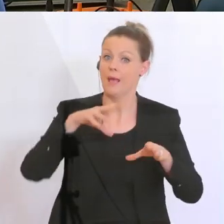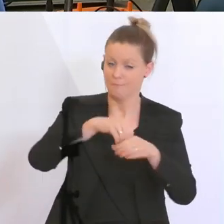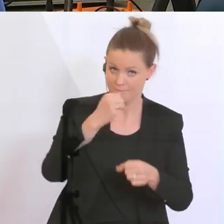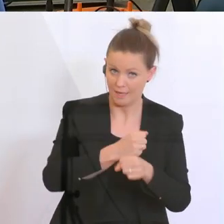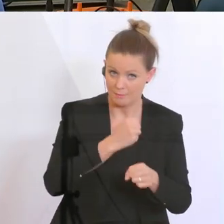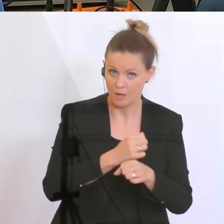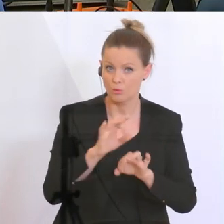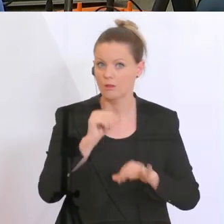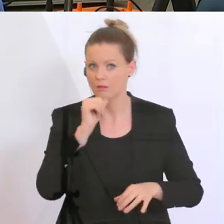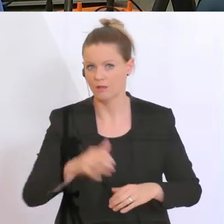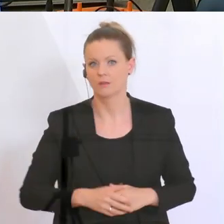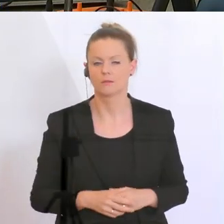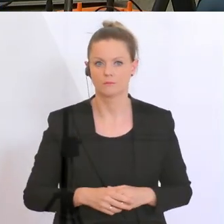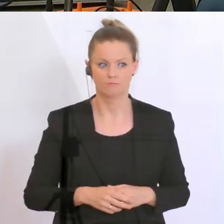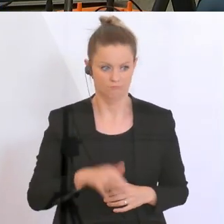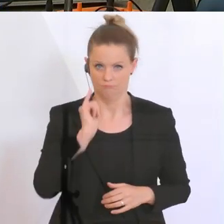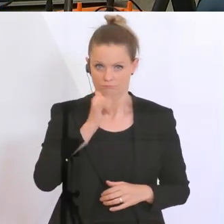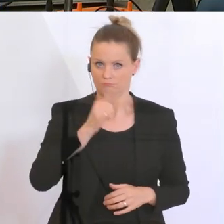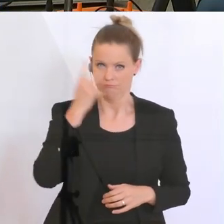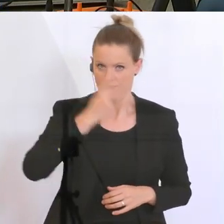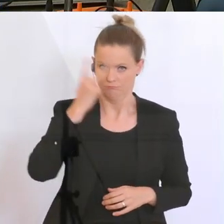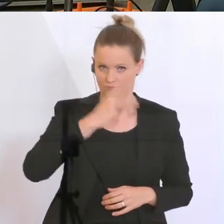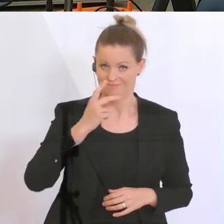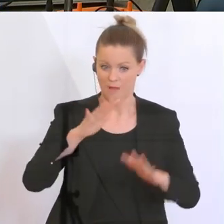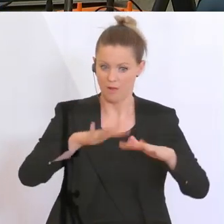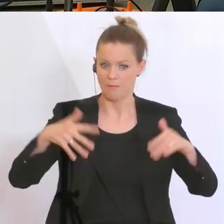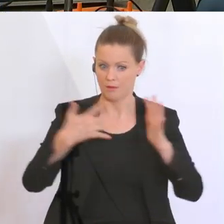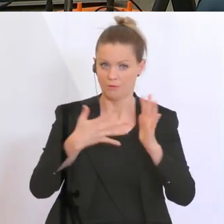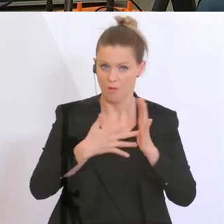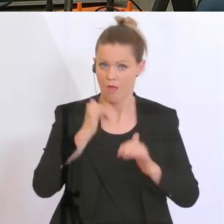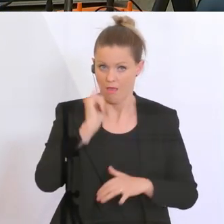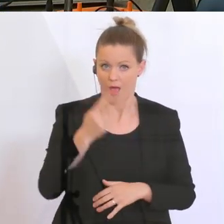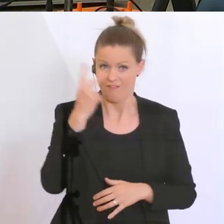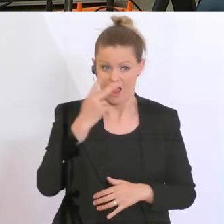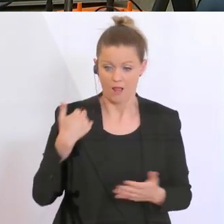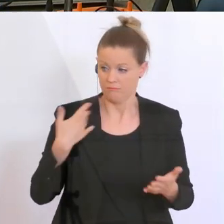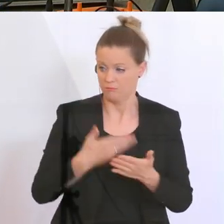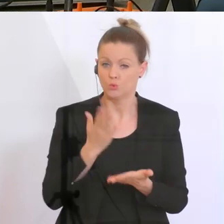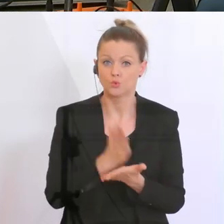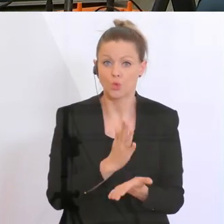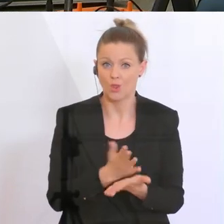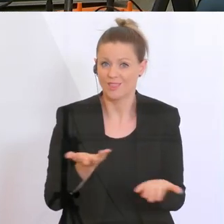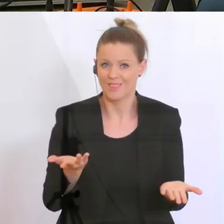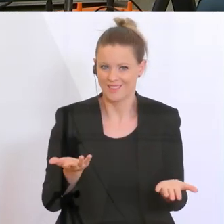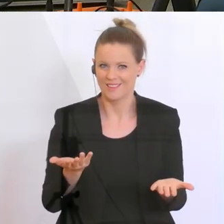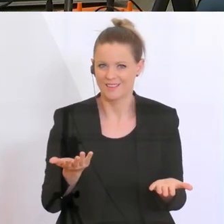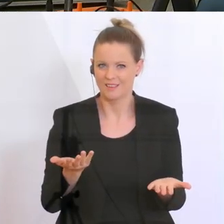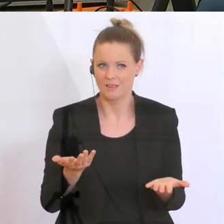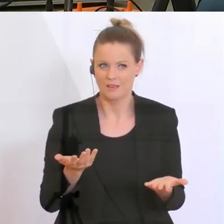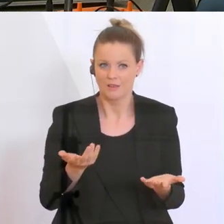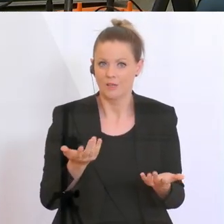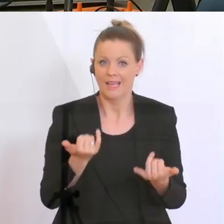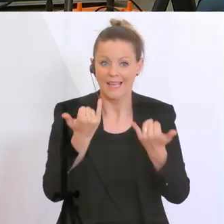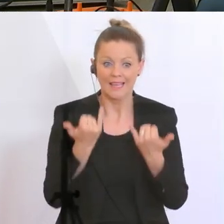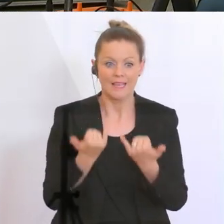dafür? Also ich bin absolut für eine parlamentarische Kontrolle. Wir tun das ja bereits und ob man das jetzt in einem